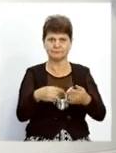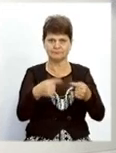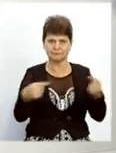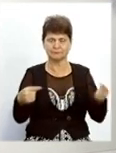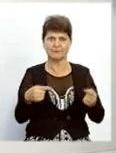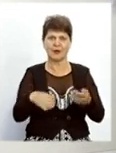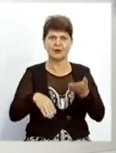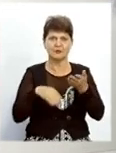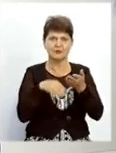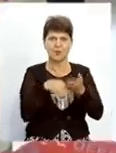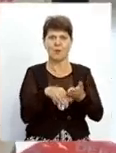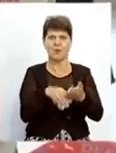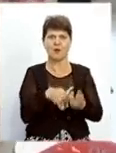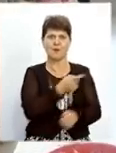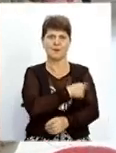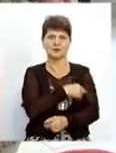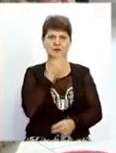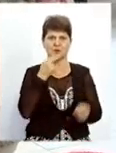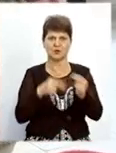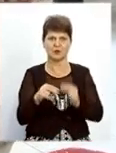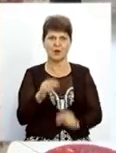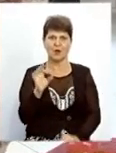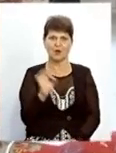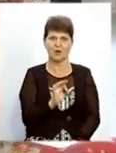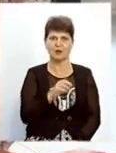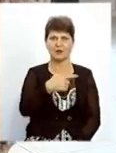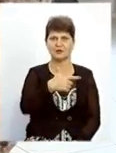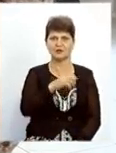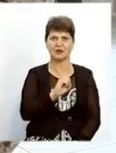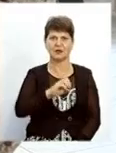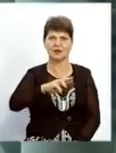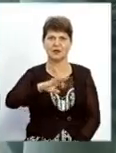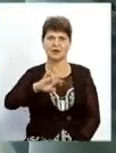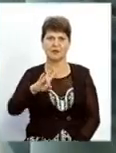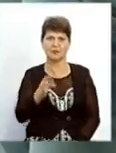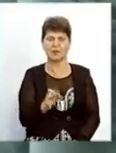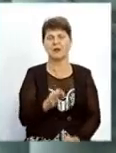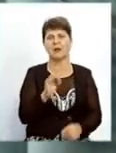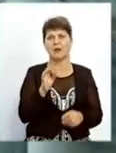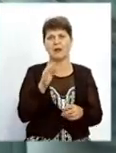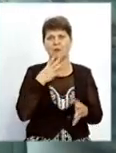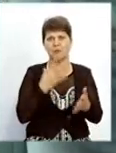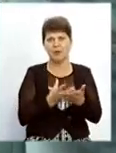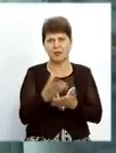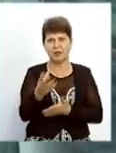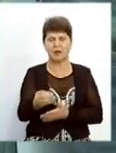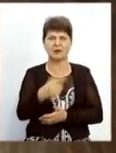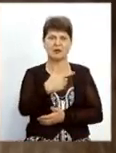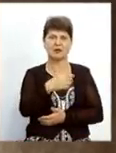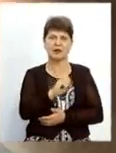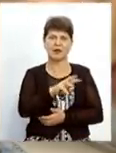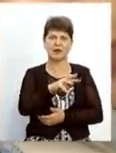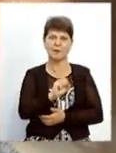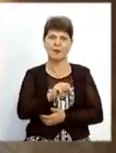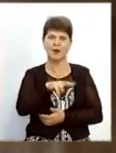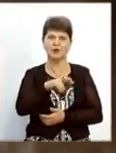медичної допомоги за рахунок цих коштів. Олеся Гетьман записується в реєстратурі, платить за консультацію гематолога. Каже, нововведення зручне, не потрібно